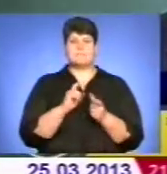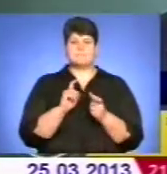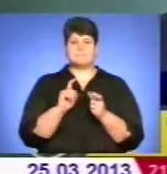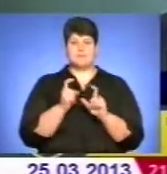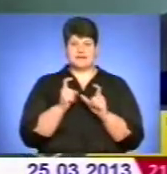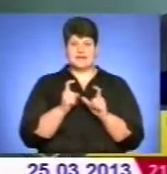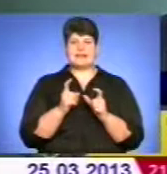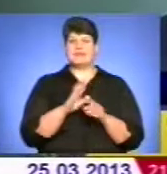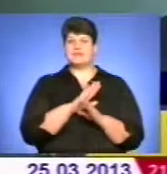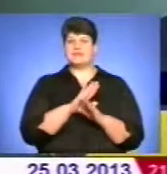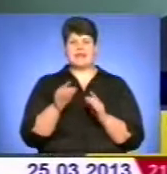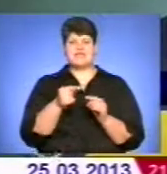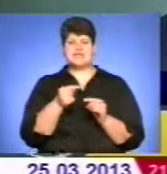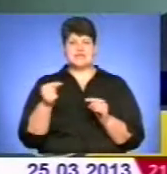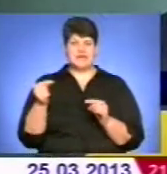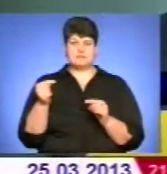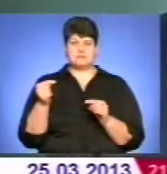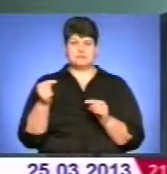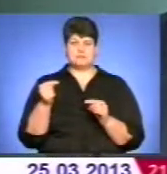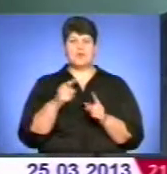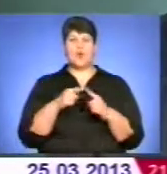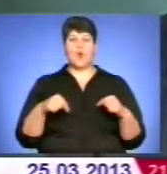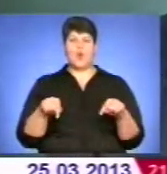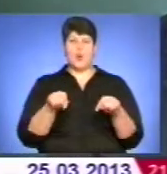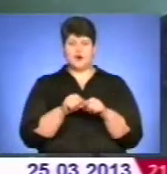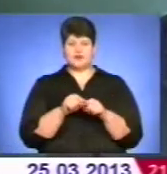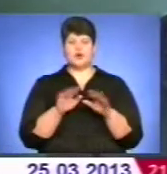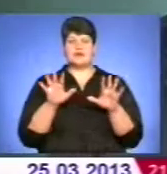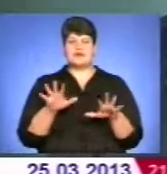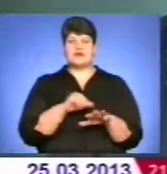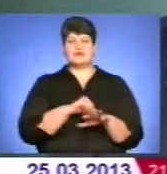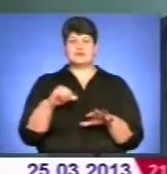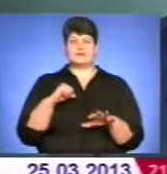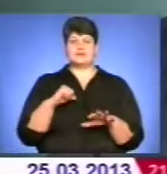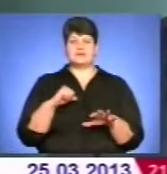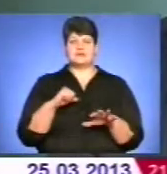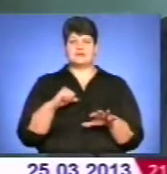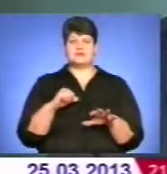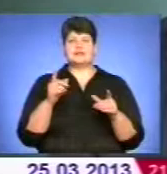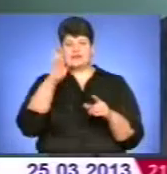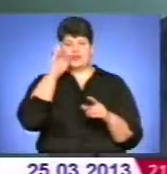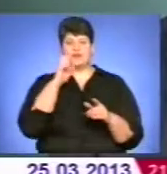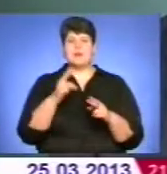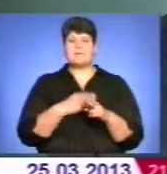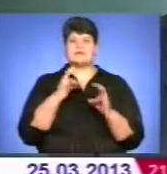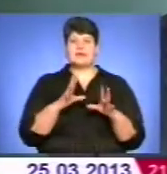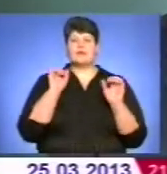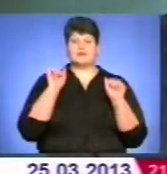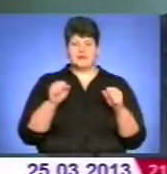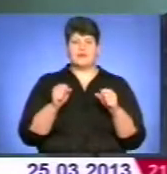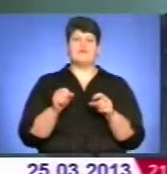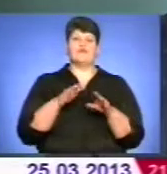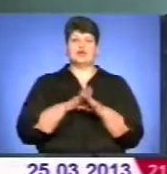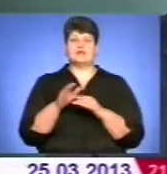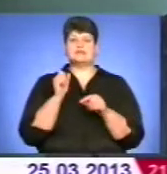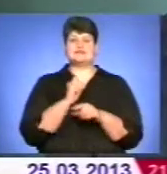невід'ємним органом системи державної безпеки, здатним виконувати завдання, покладені